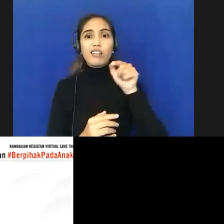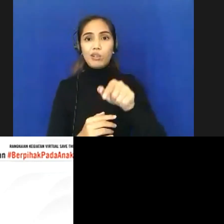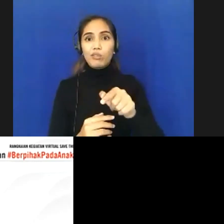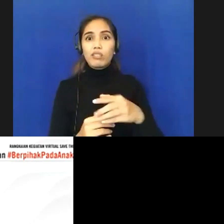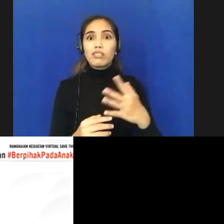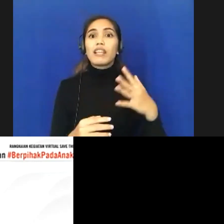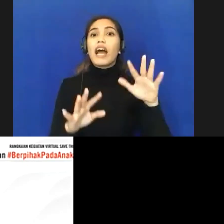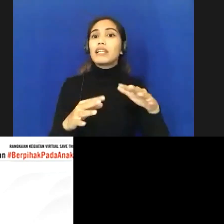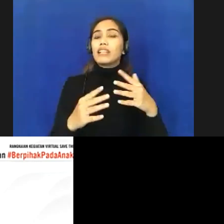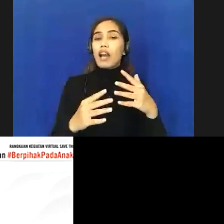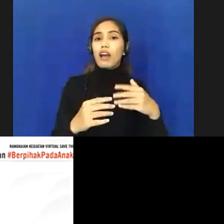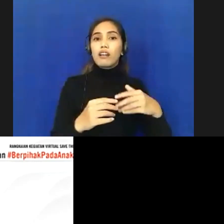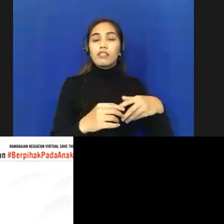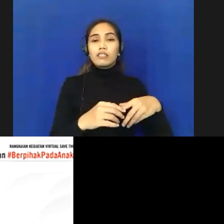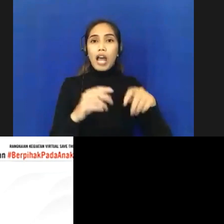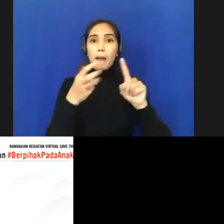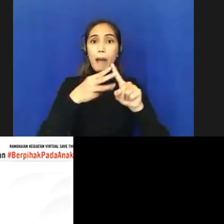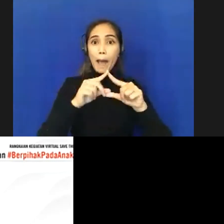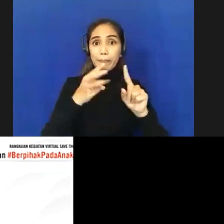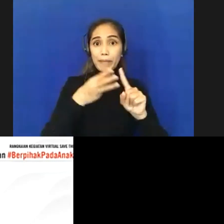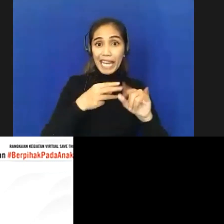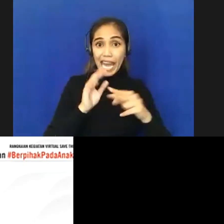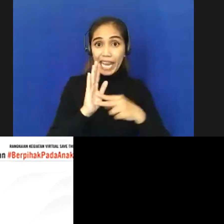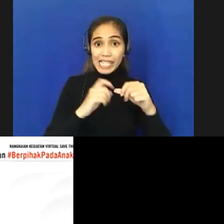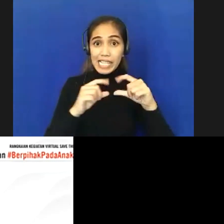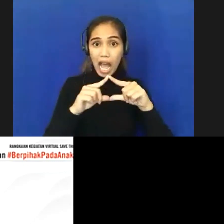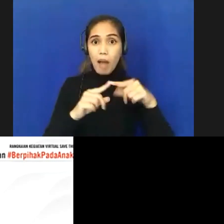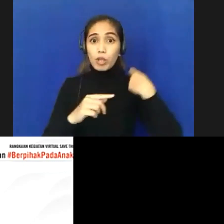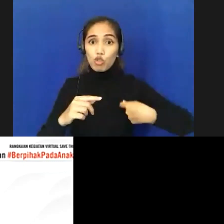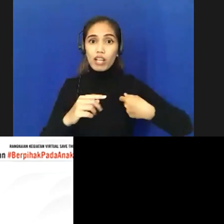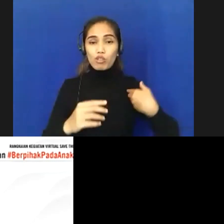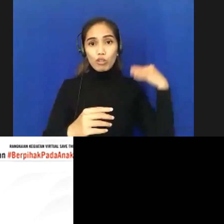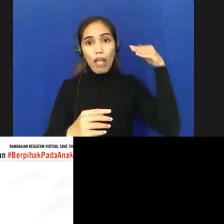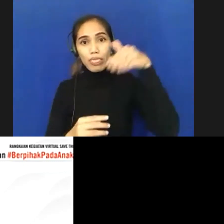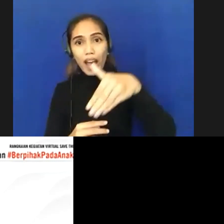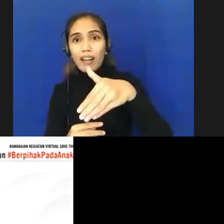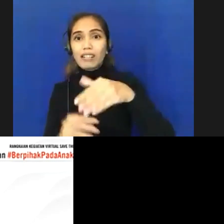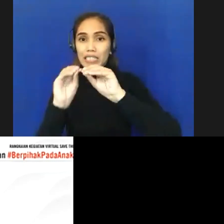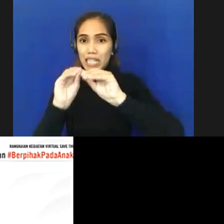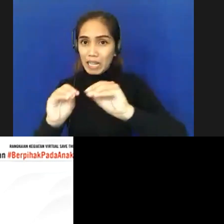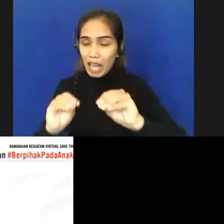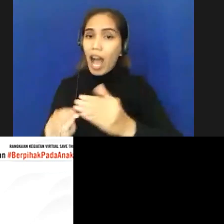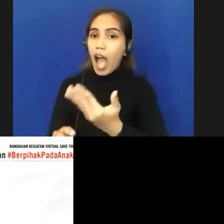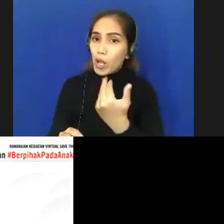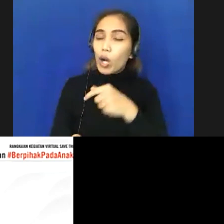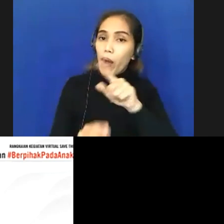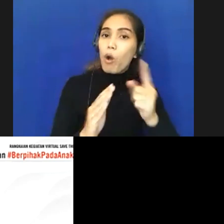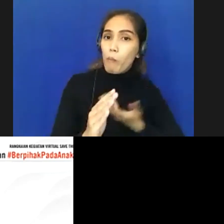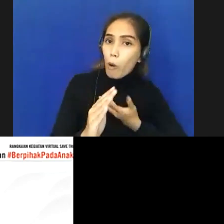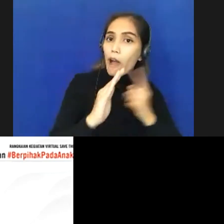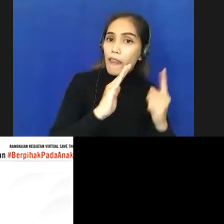membujuk mereka dalam tanda kutip membujuk mereka sehingga mereka mau untuk di karantina ada juga misalnya